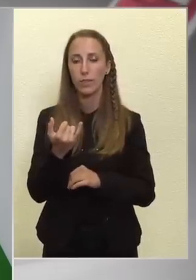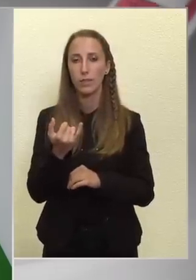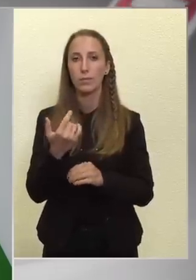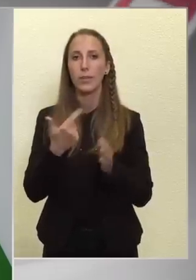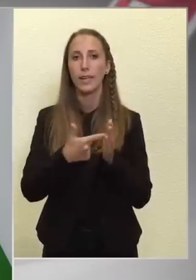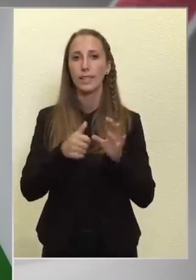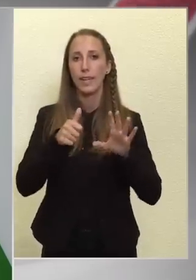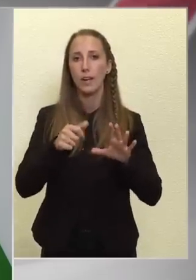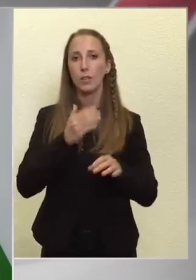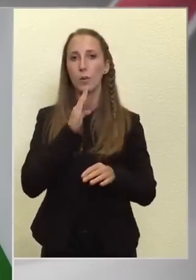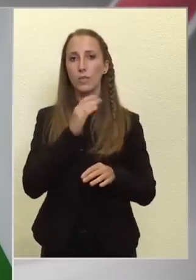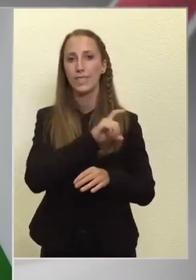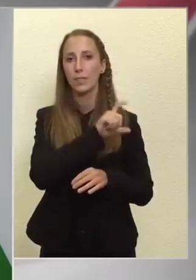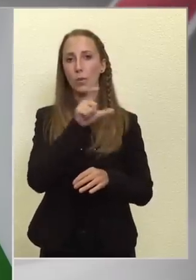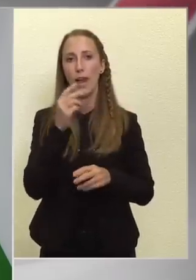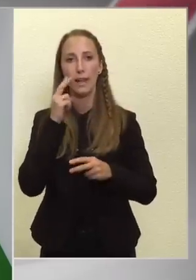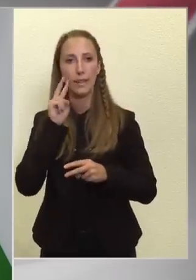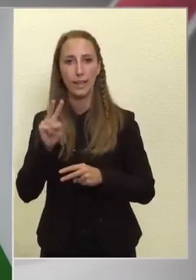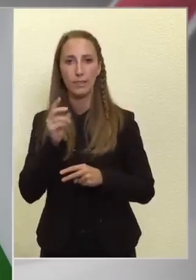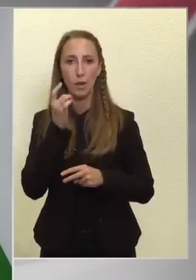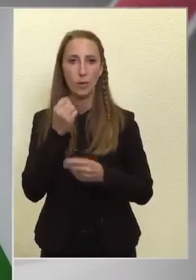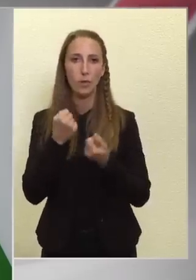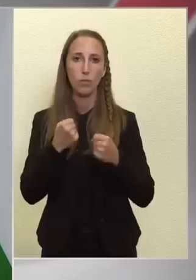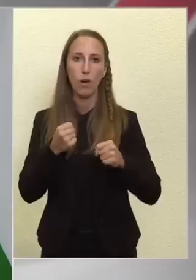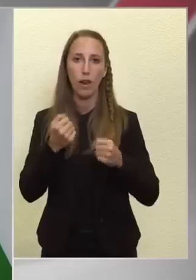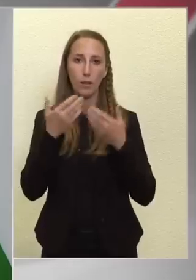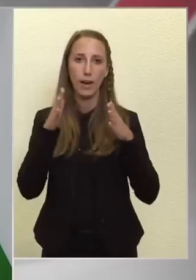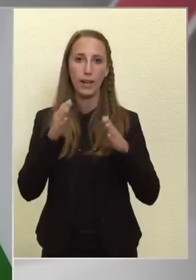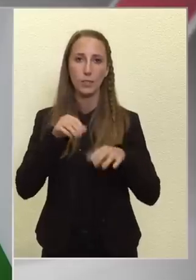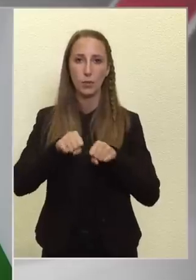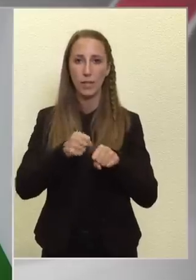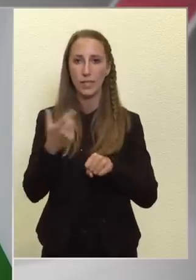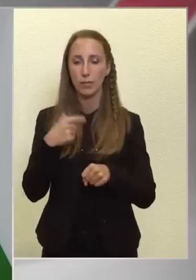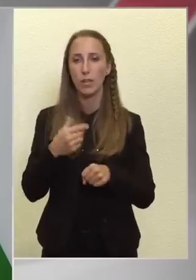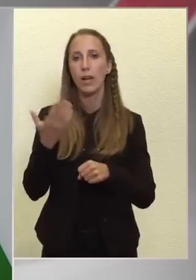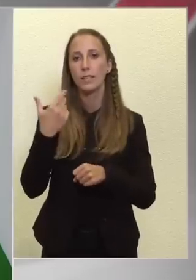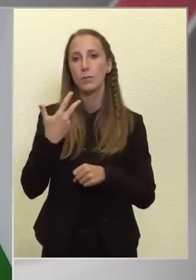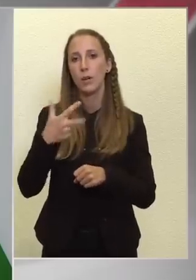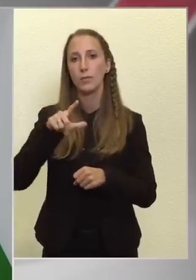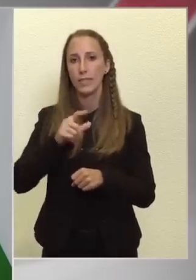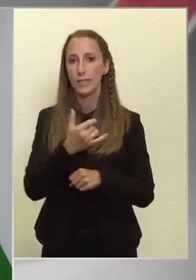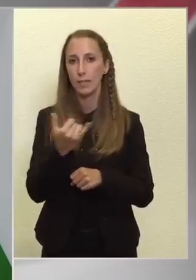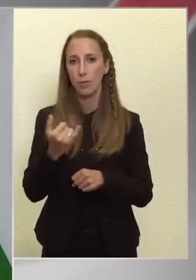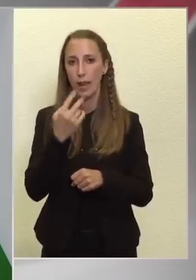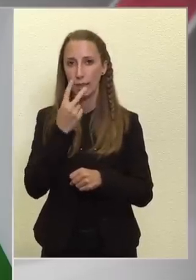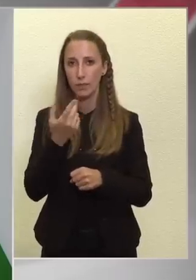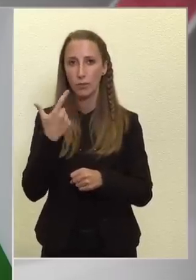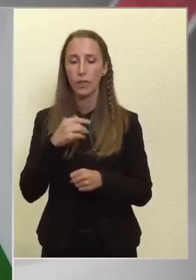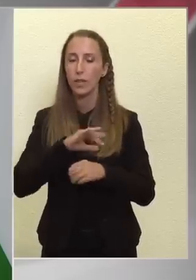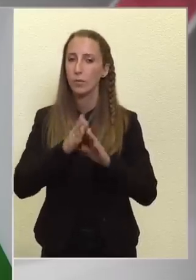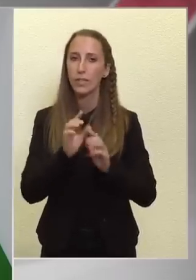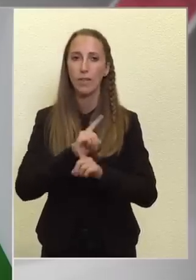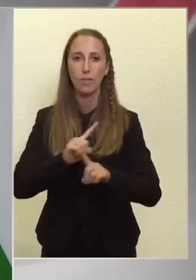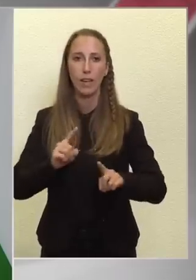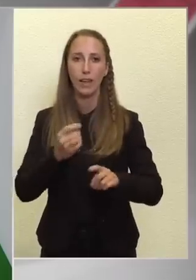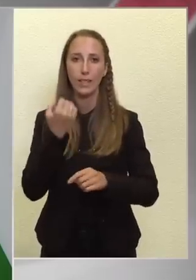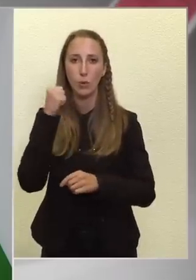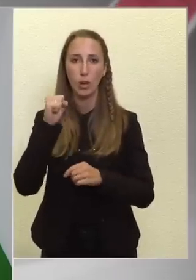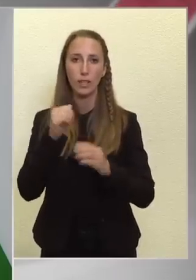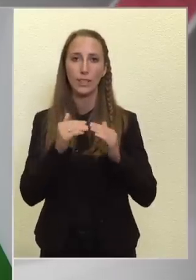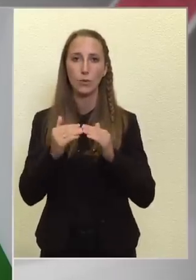2006 őszétől eltekintve, amikor baliberális kormányzás volt Magyarországon, az elmúlt 32 évben látható volt, mindenféle demokratikus